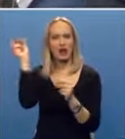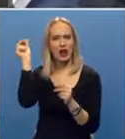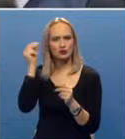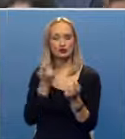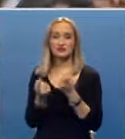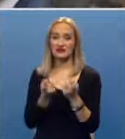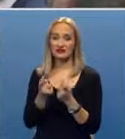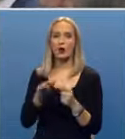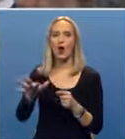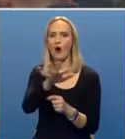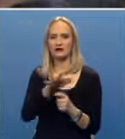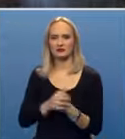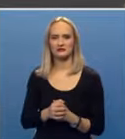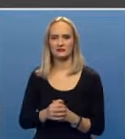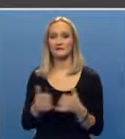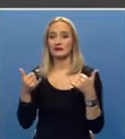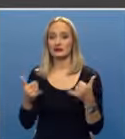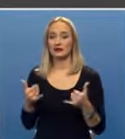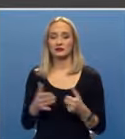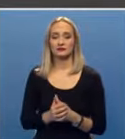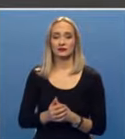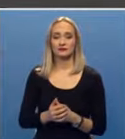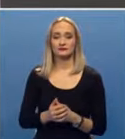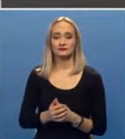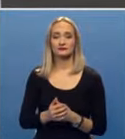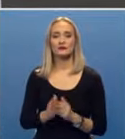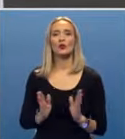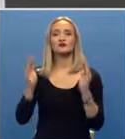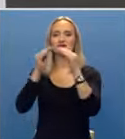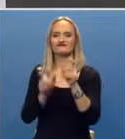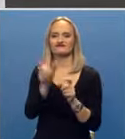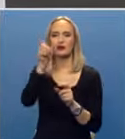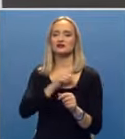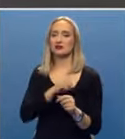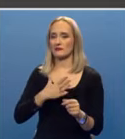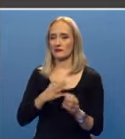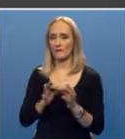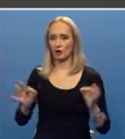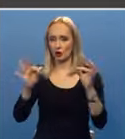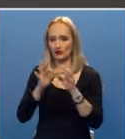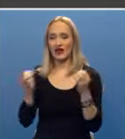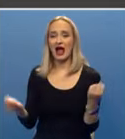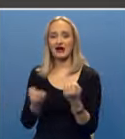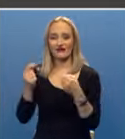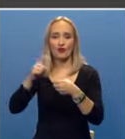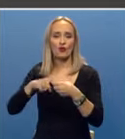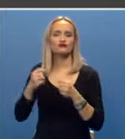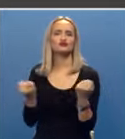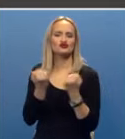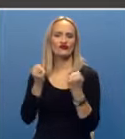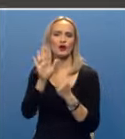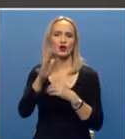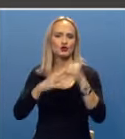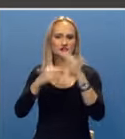izazovima i oblastima. Danas u zgradi koju smo sami projektovali, aktivno učestvovali u njenoj zgradnji